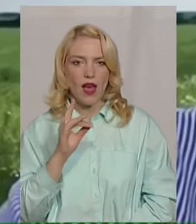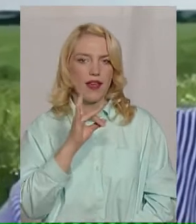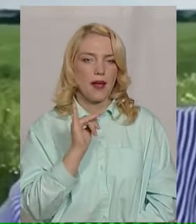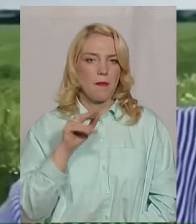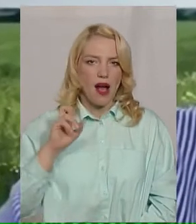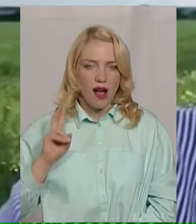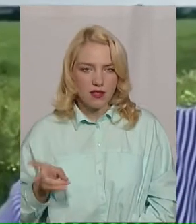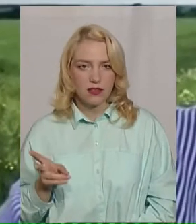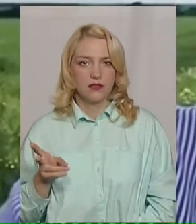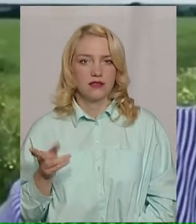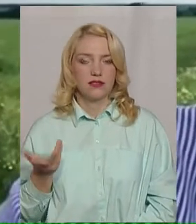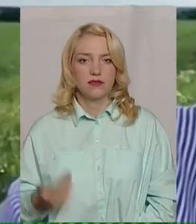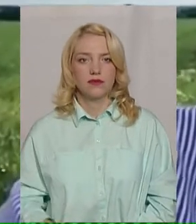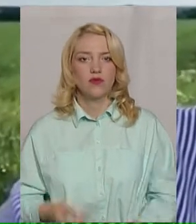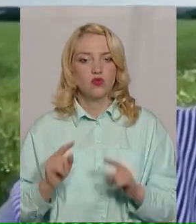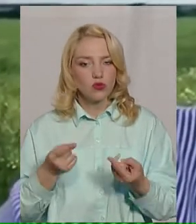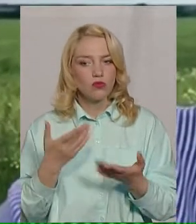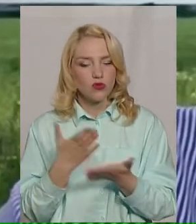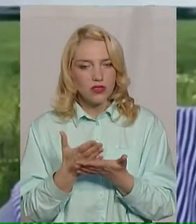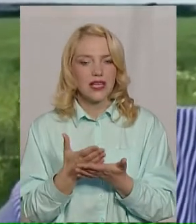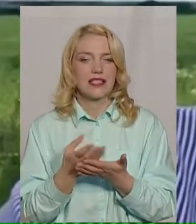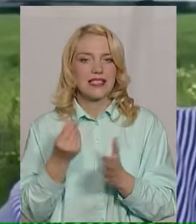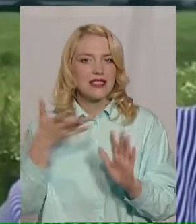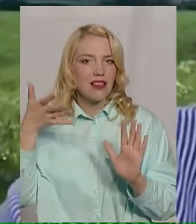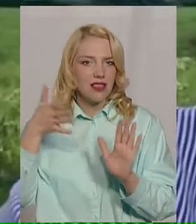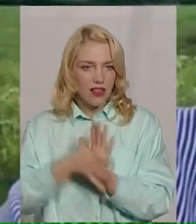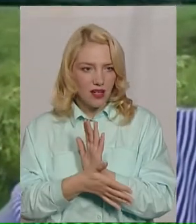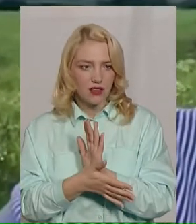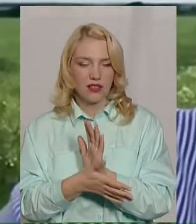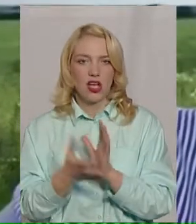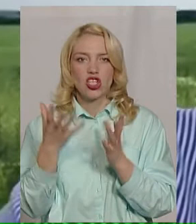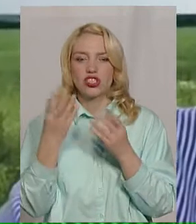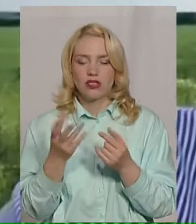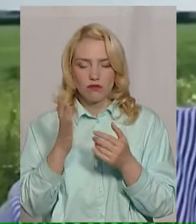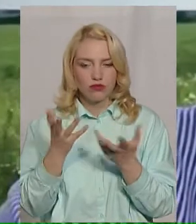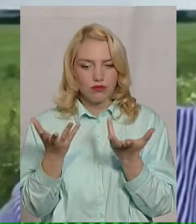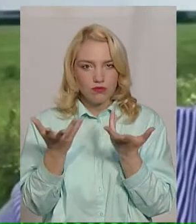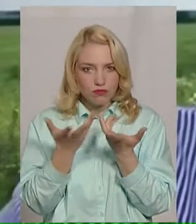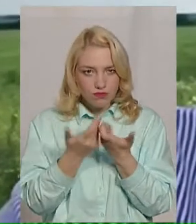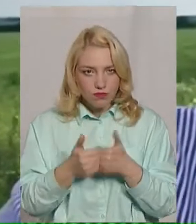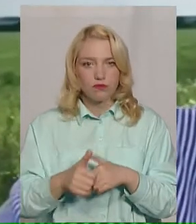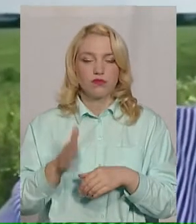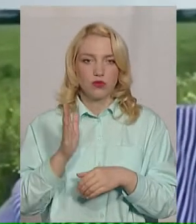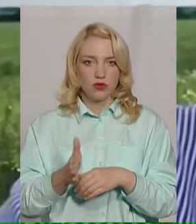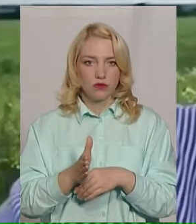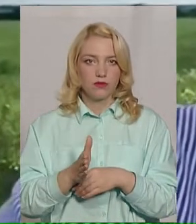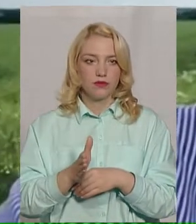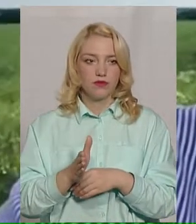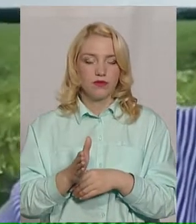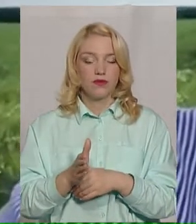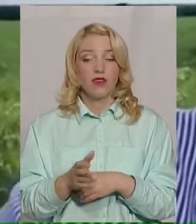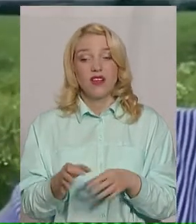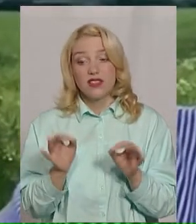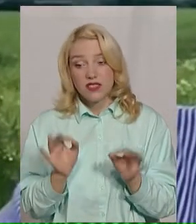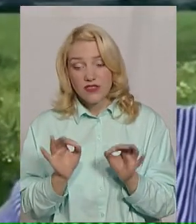є певні затрати, ми їх ще поки будемо підраховувати. Звичайно, що курчат